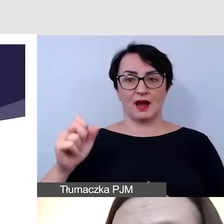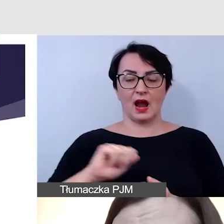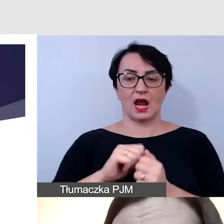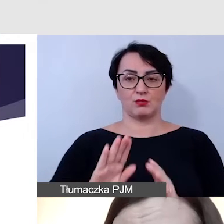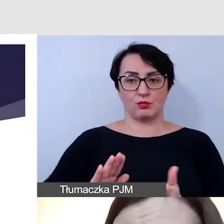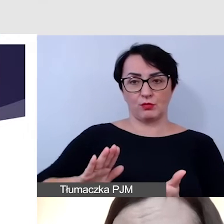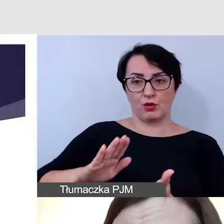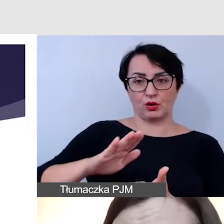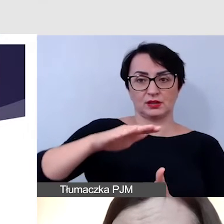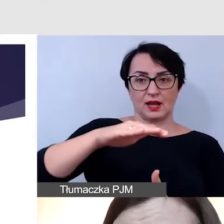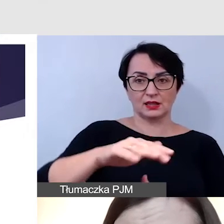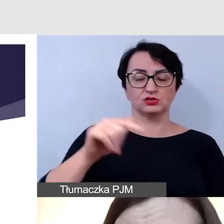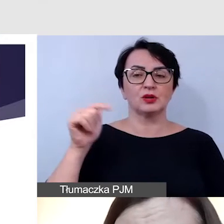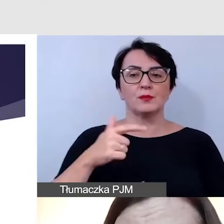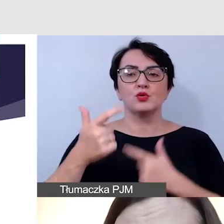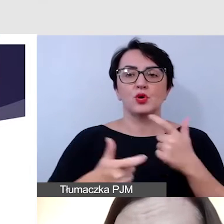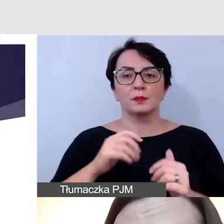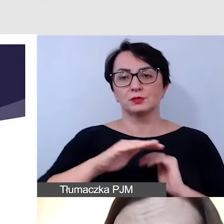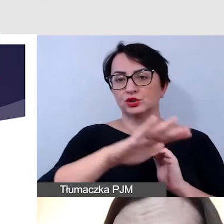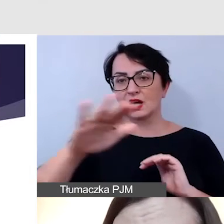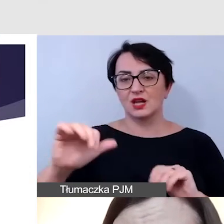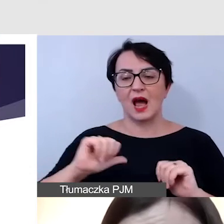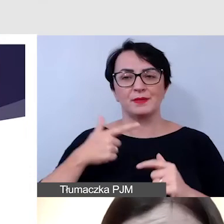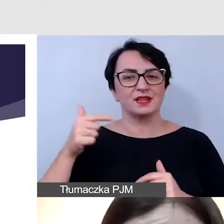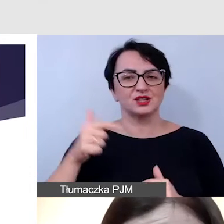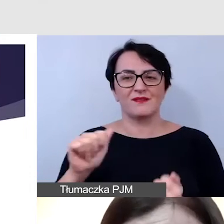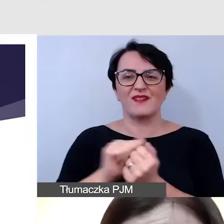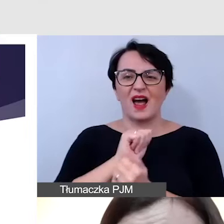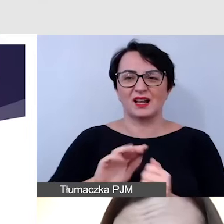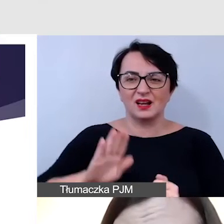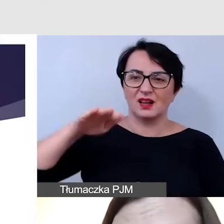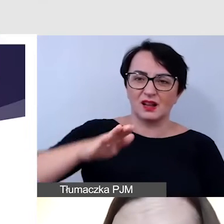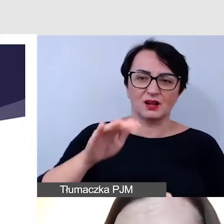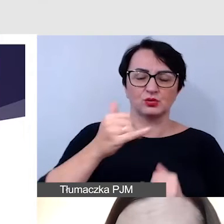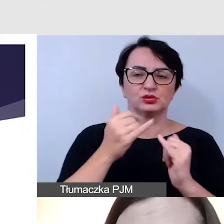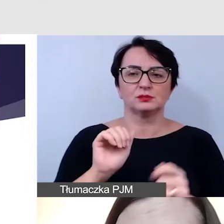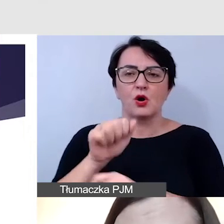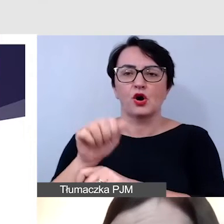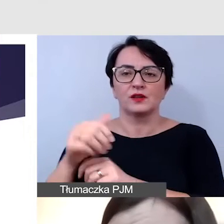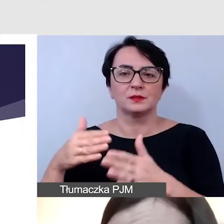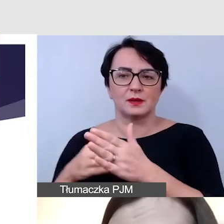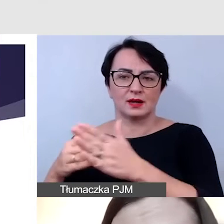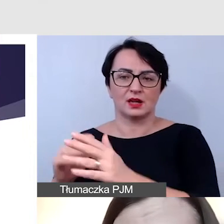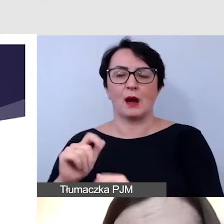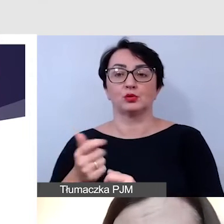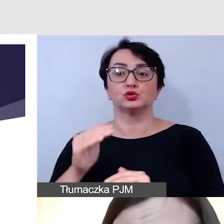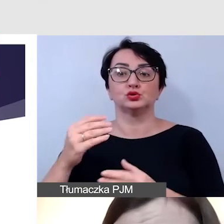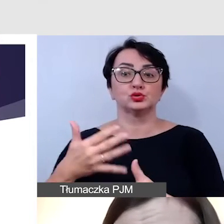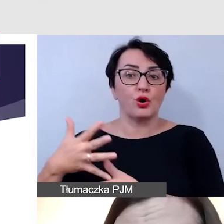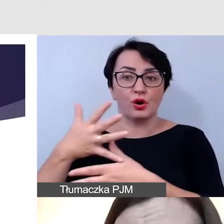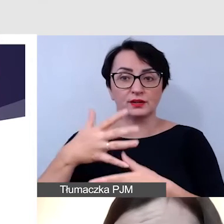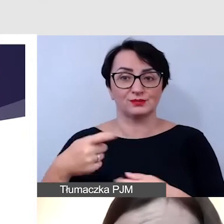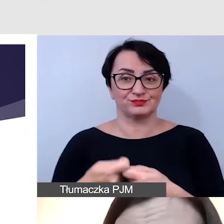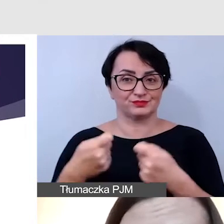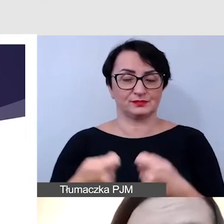by nie trzeba było pokonywać schodów w